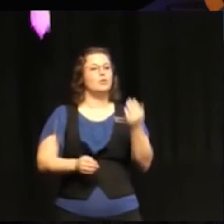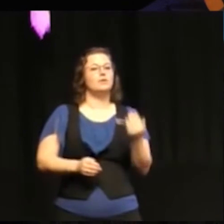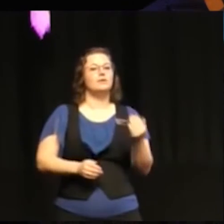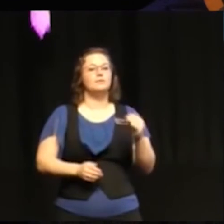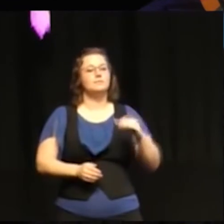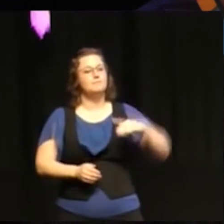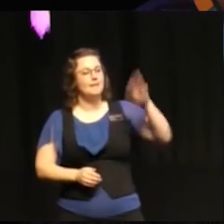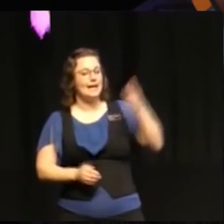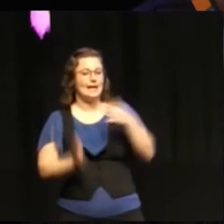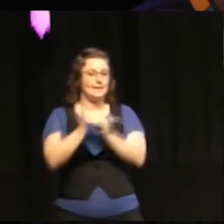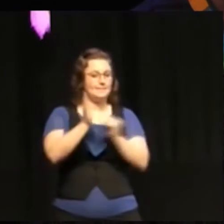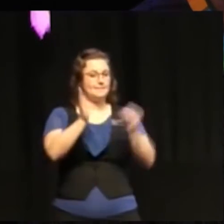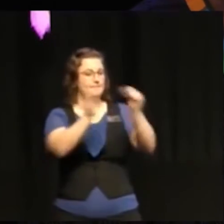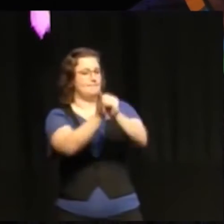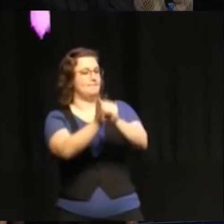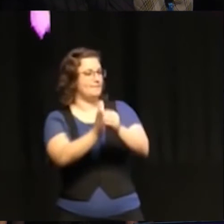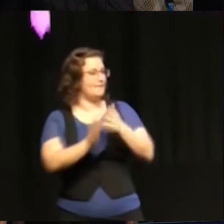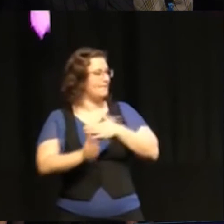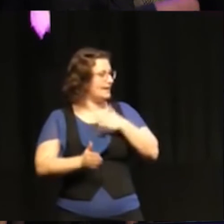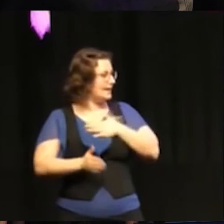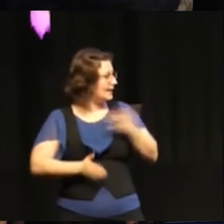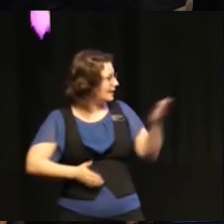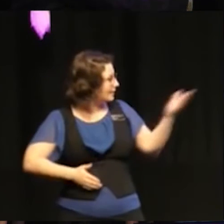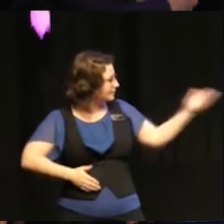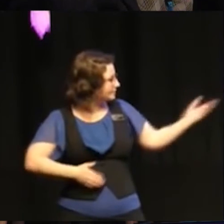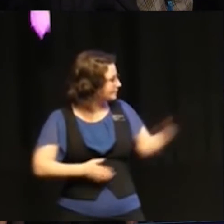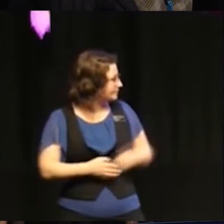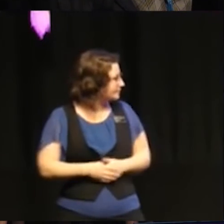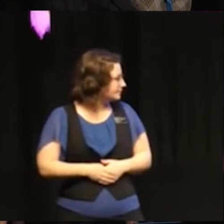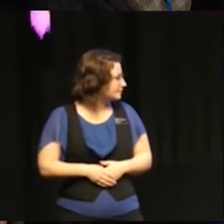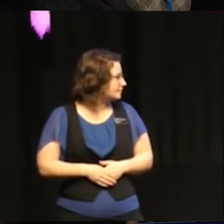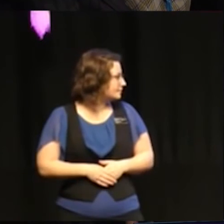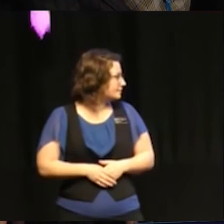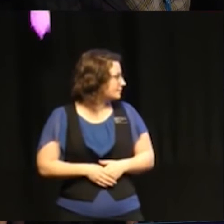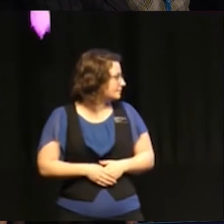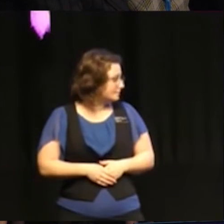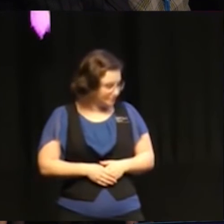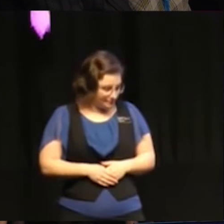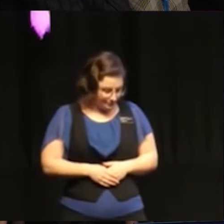ni vill tycker att vi borde säga så har ni allihopa en chans. kort?